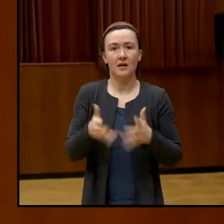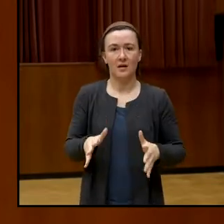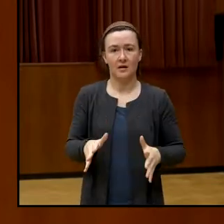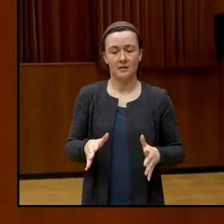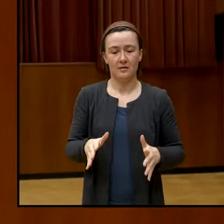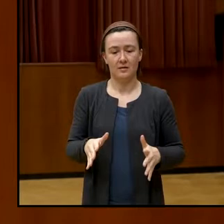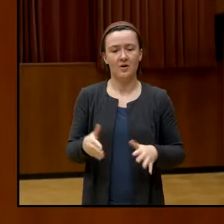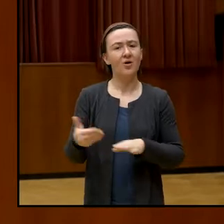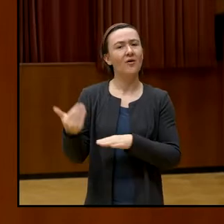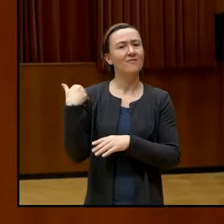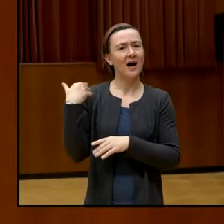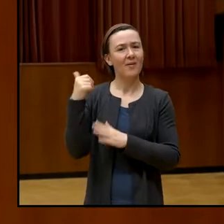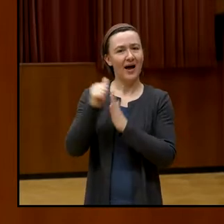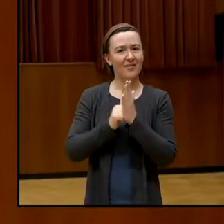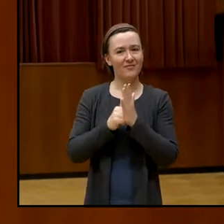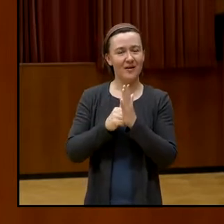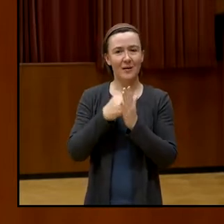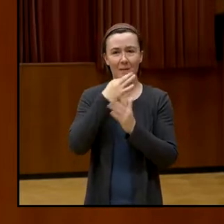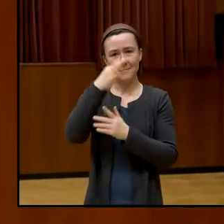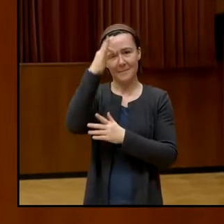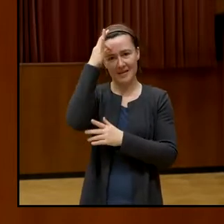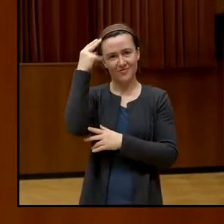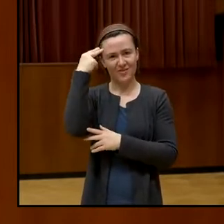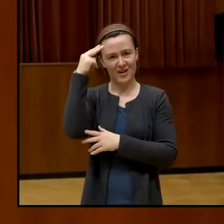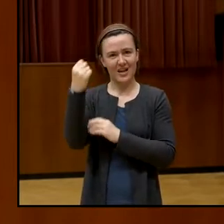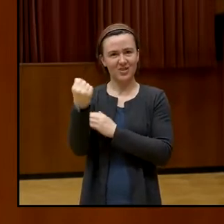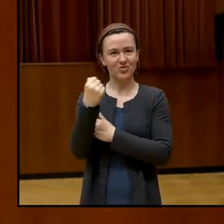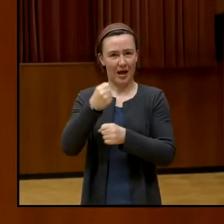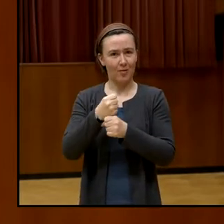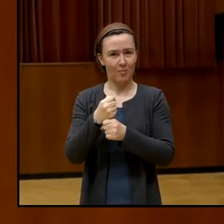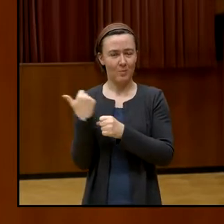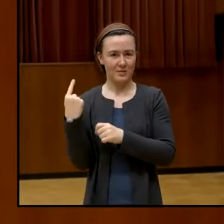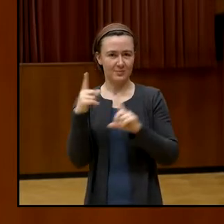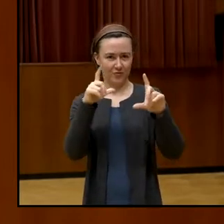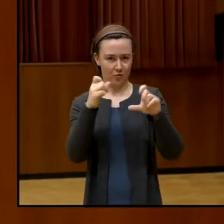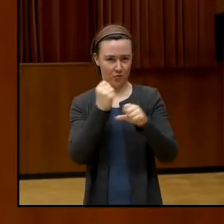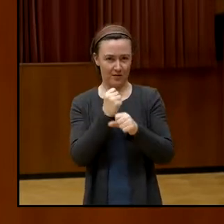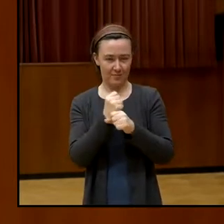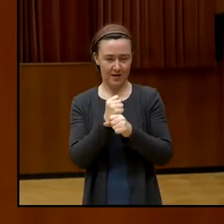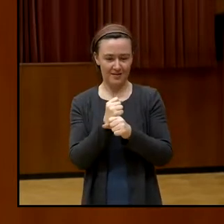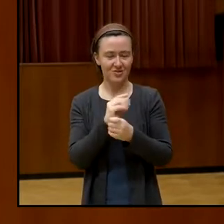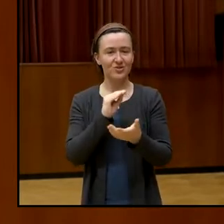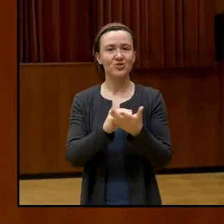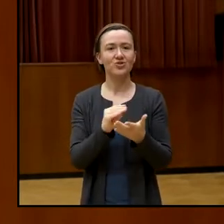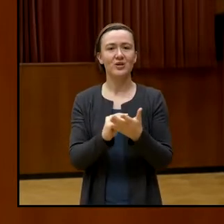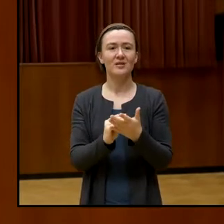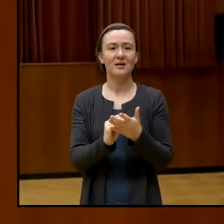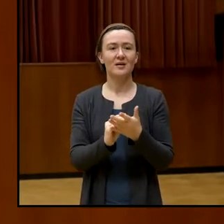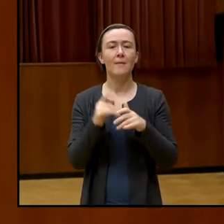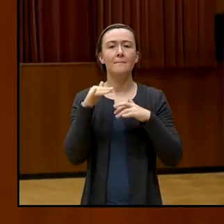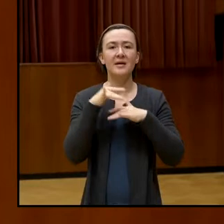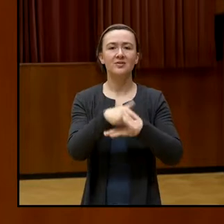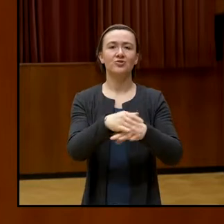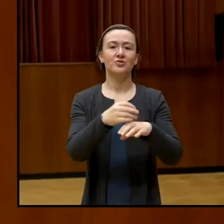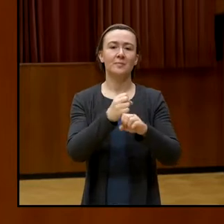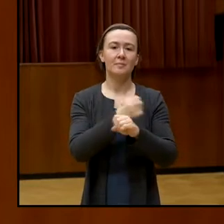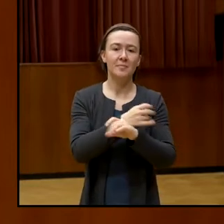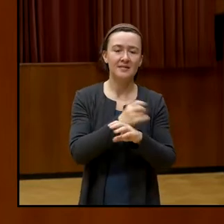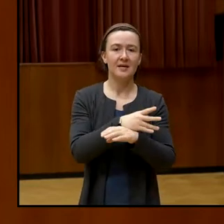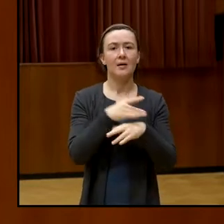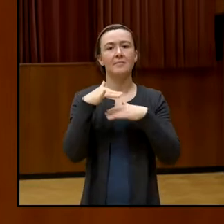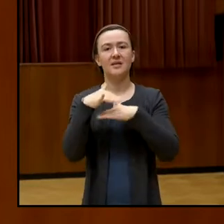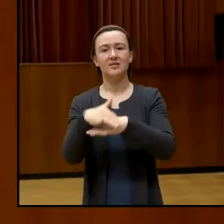jetzt noch einmal mit seinem Anfangsbild, was er da fotografiert hat. Mainstream Media, Mainstream Science is